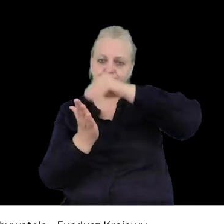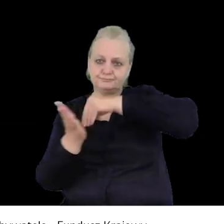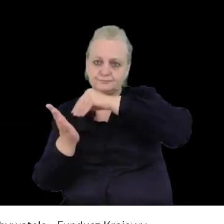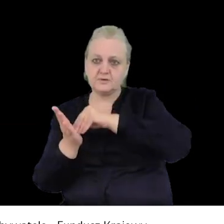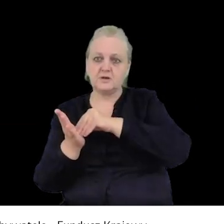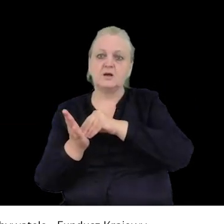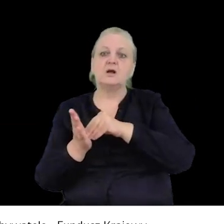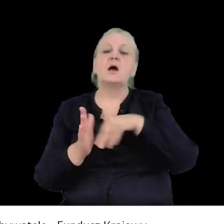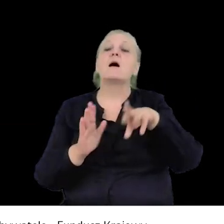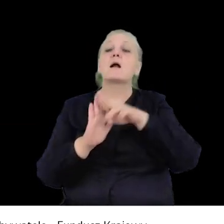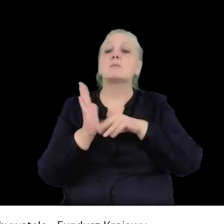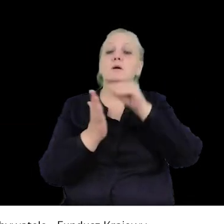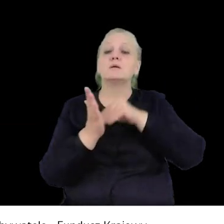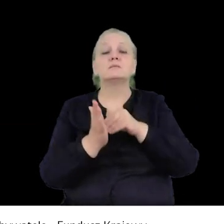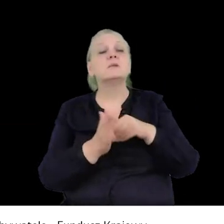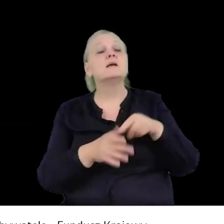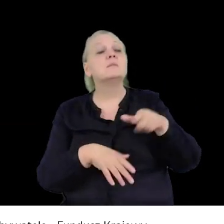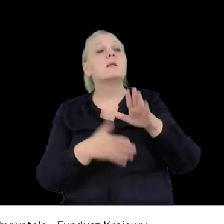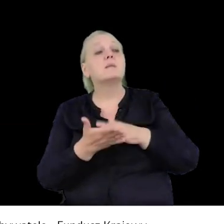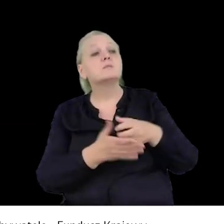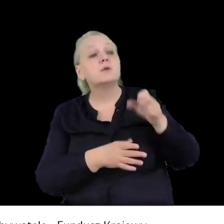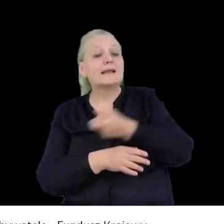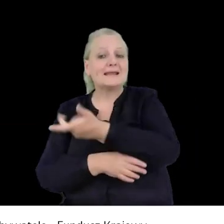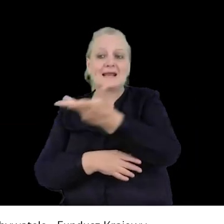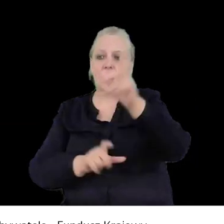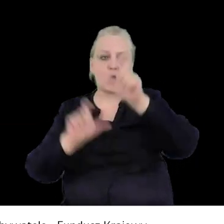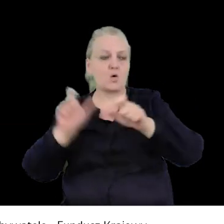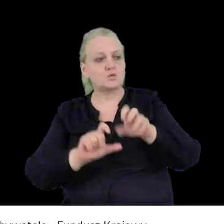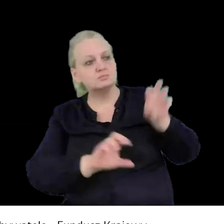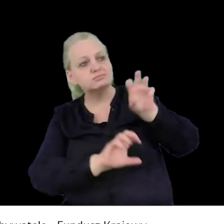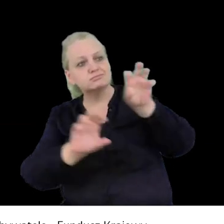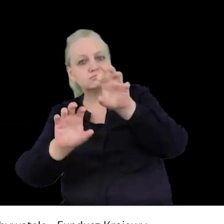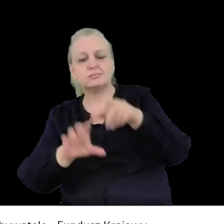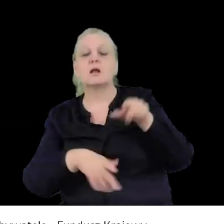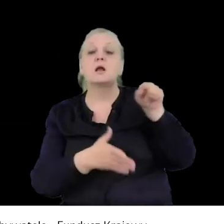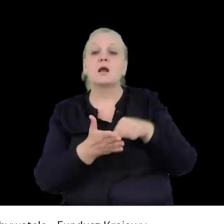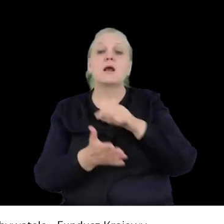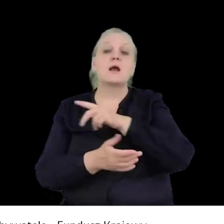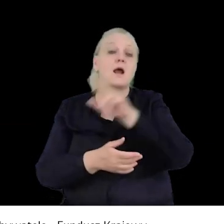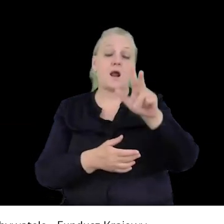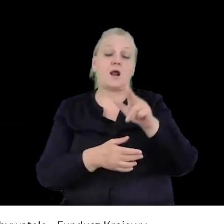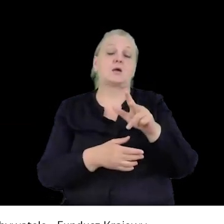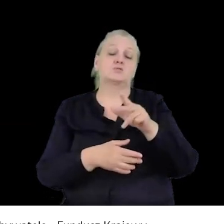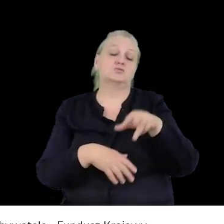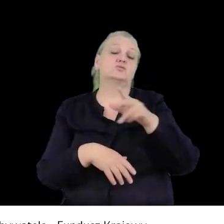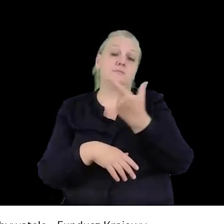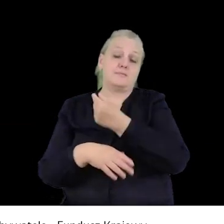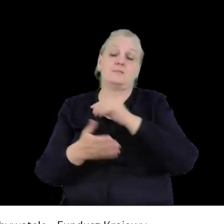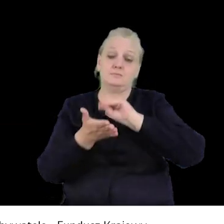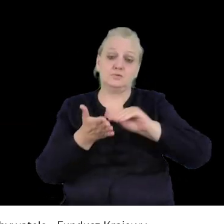Raporty są pisane tak, że jakby na każdej obserwacji są parę obserwatorów, zawsze jesteśmy w parach. Każda para pisze swój raport i wysyła go do